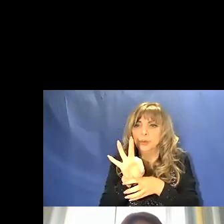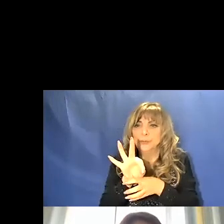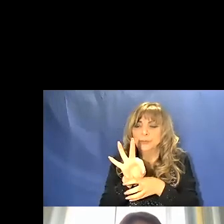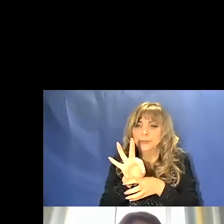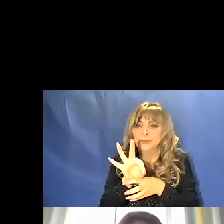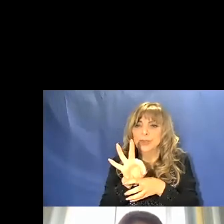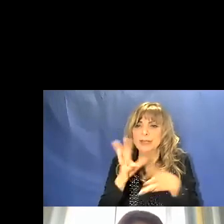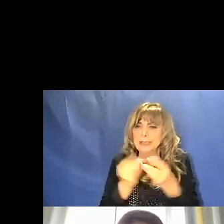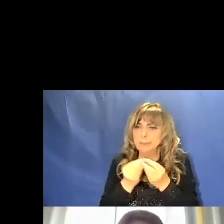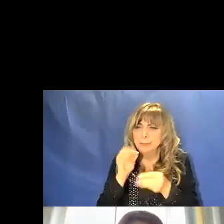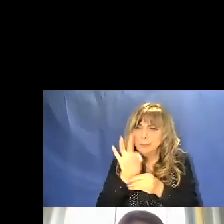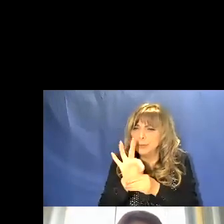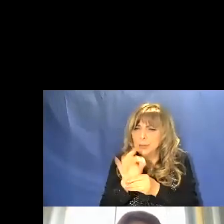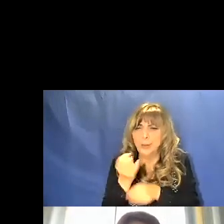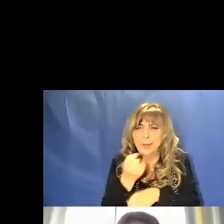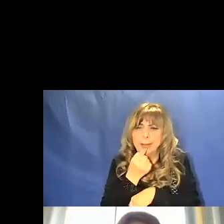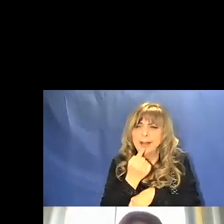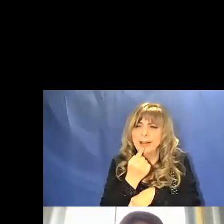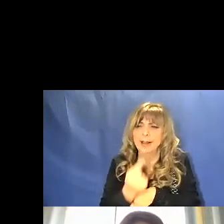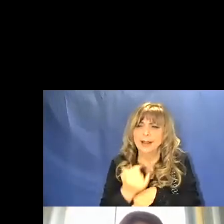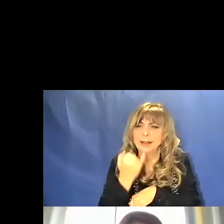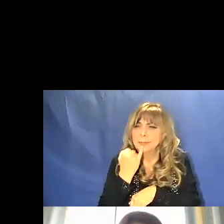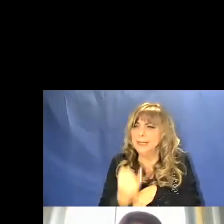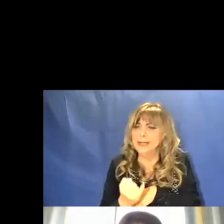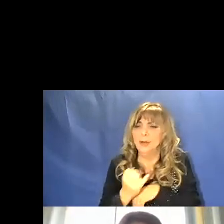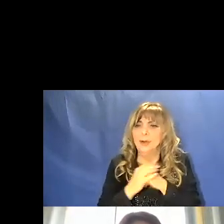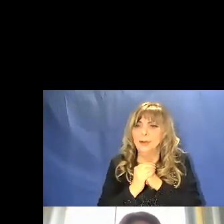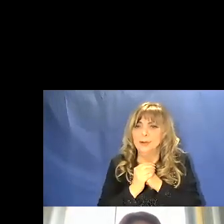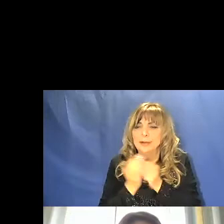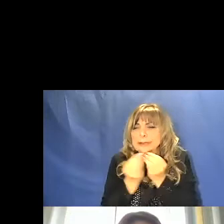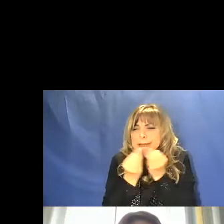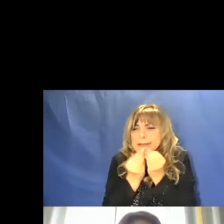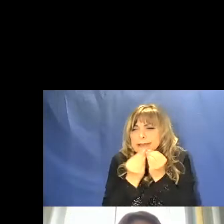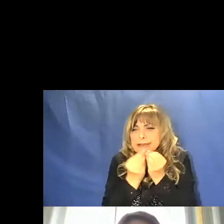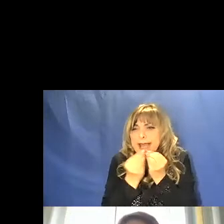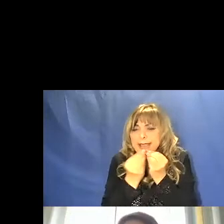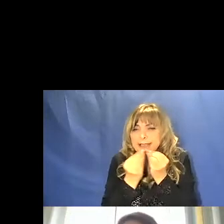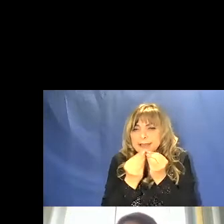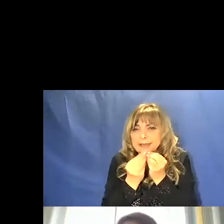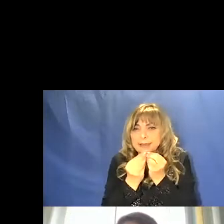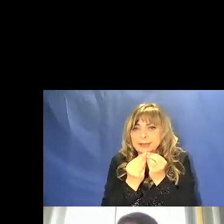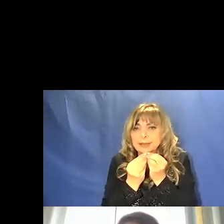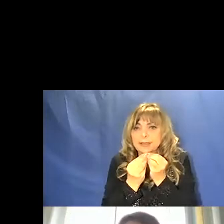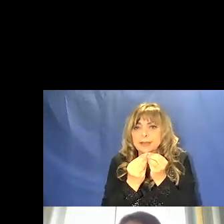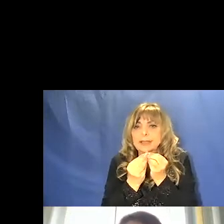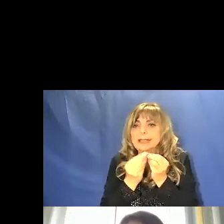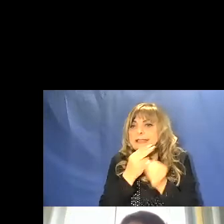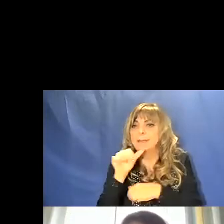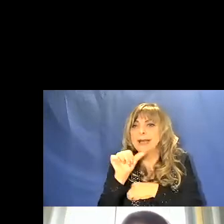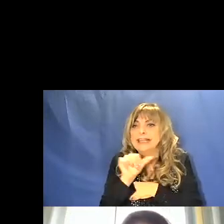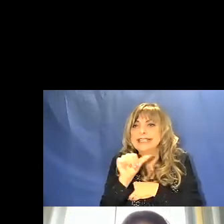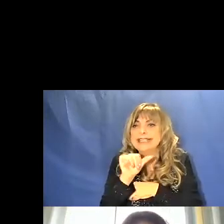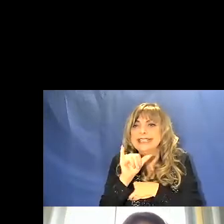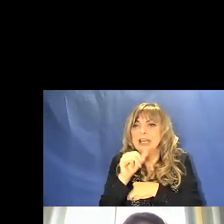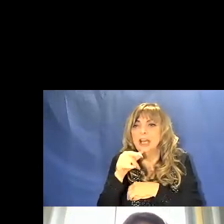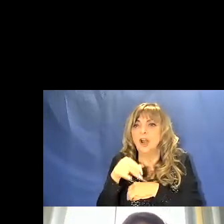un punto piccolissimo di densità infinita detto singolarità, in cui